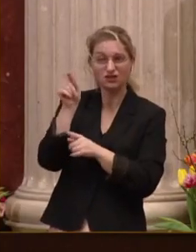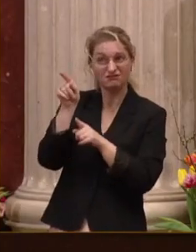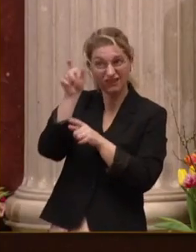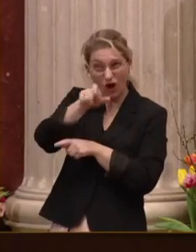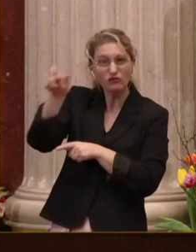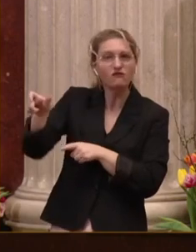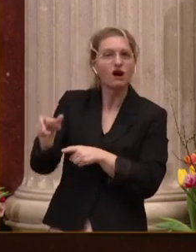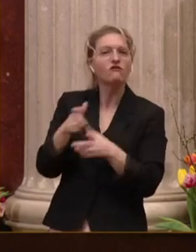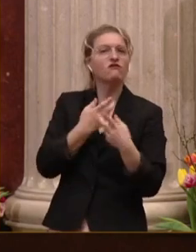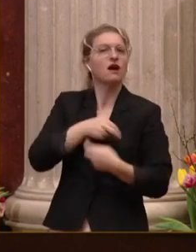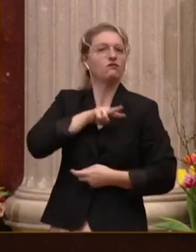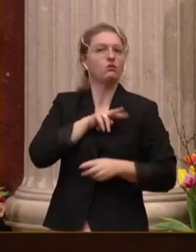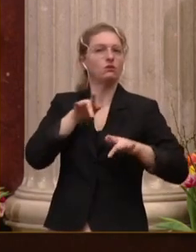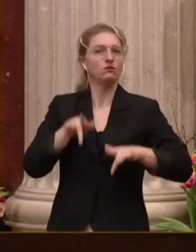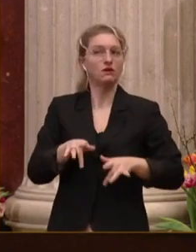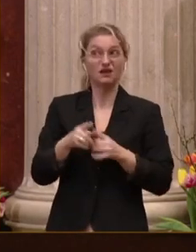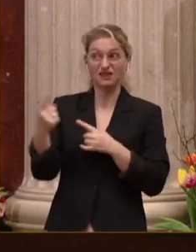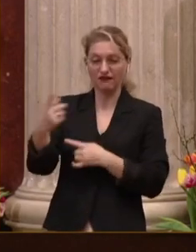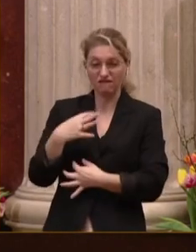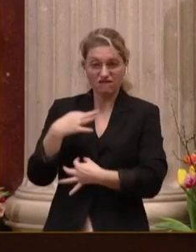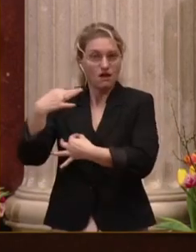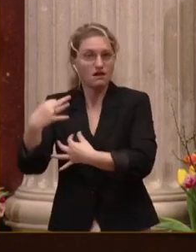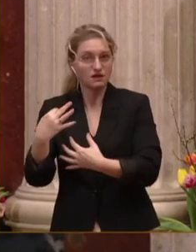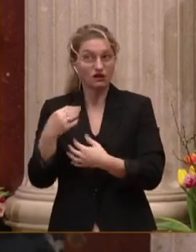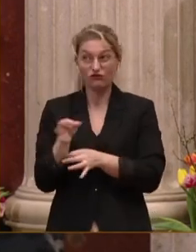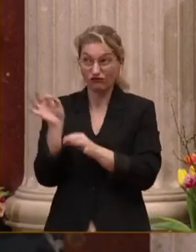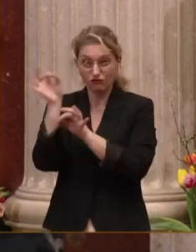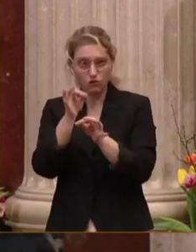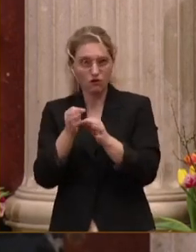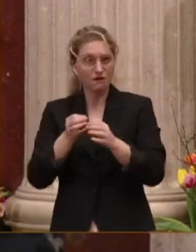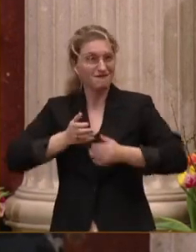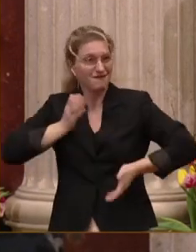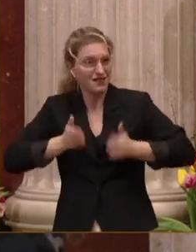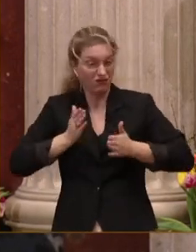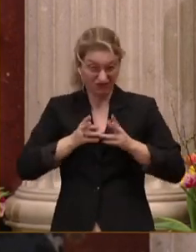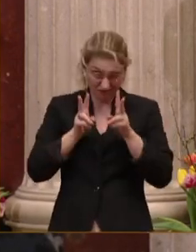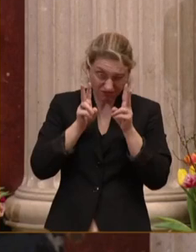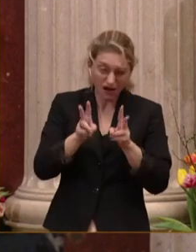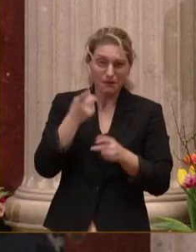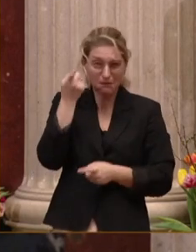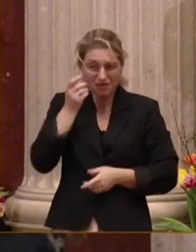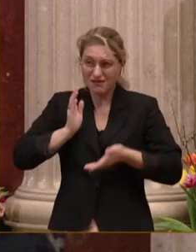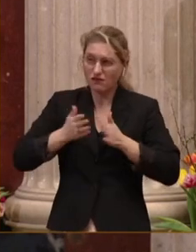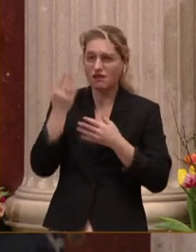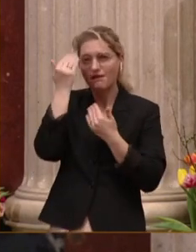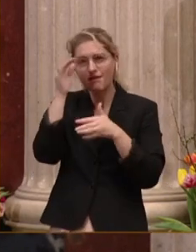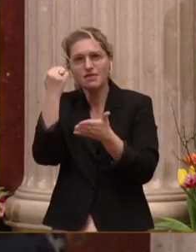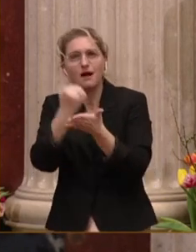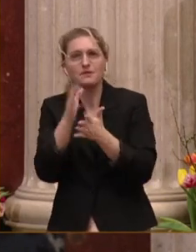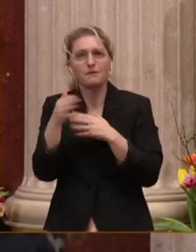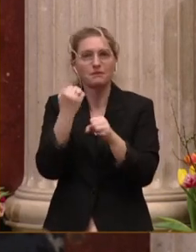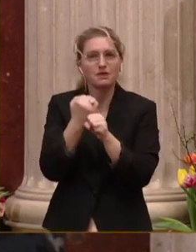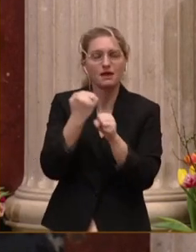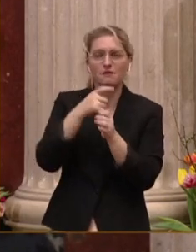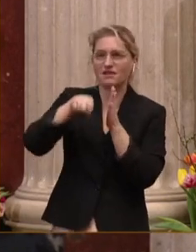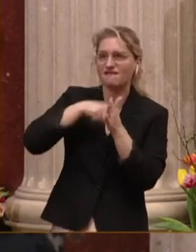haben, den Menschen, die für Sie gelaufen sind, im wahrsten Sinn des Wortes, als ehrenamtliche Mitarbeiterinnen und Mitarbeiter,